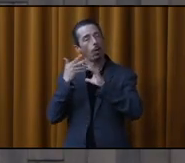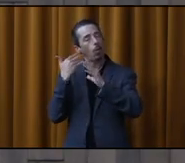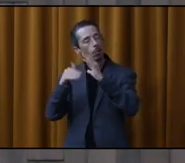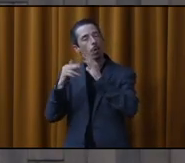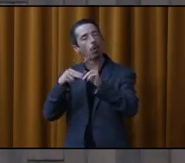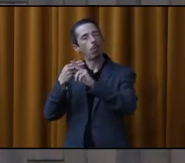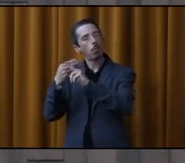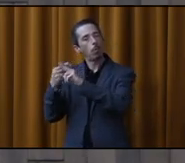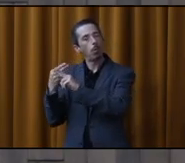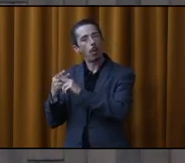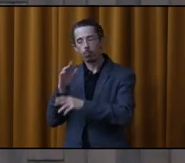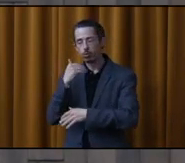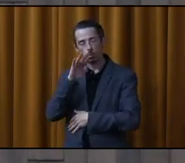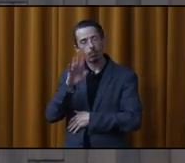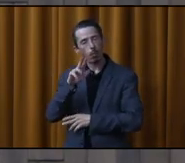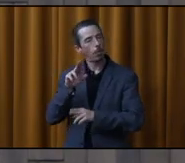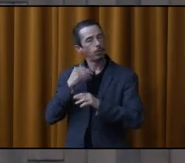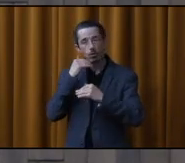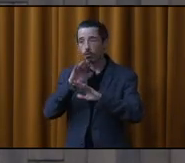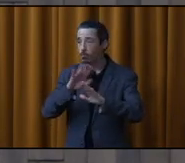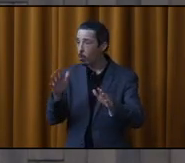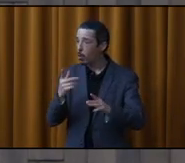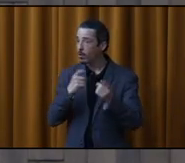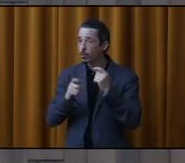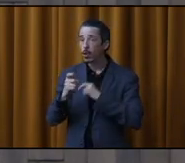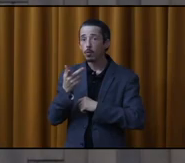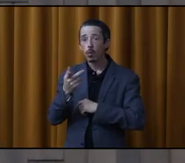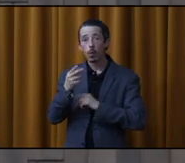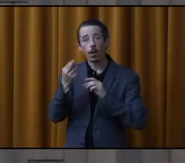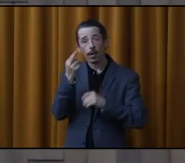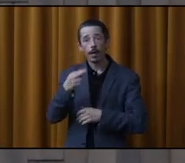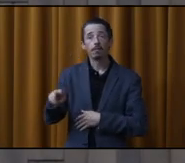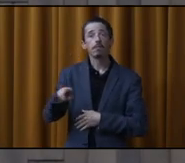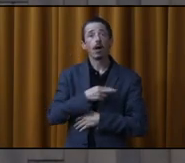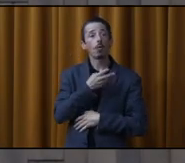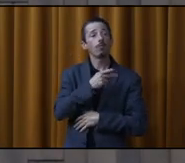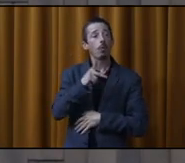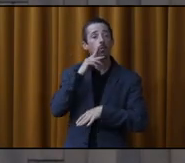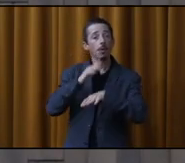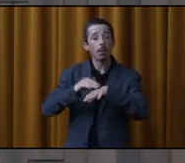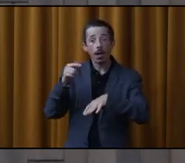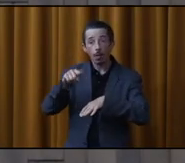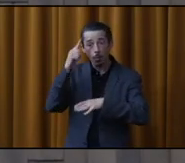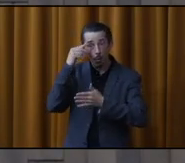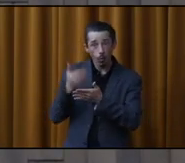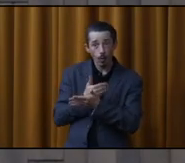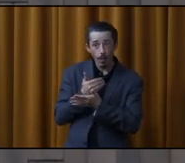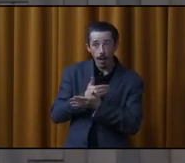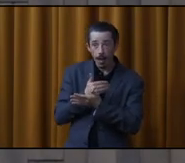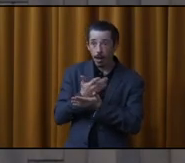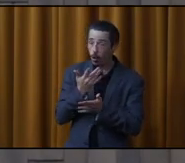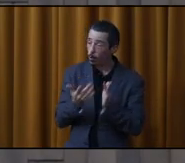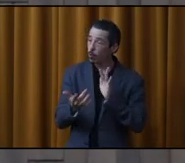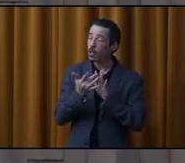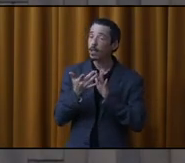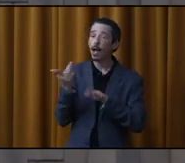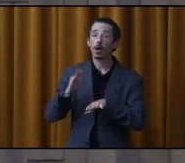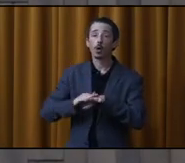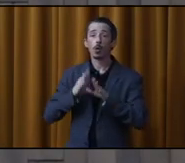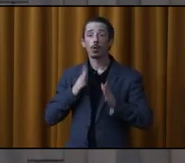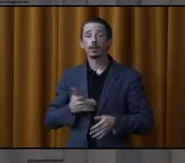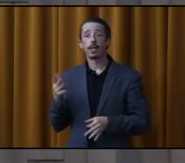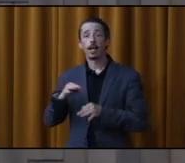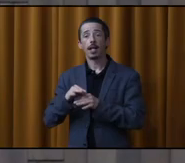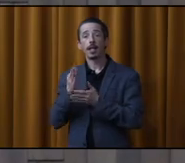a eus. Donc, elle ne gênera pas. Et ne vous gênez surtout pas à référer les citoyens qui vous interpellent pour avoir des nouvelles, de contacter la conseillère